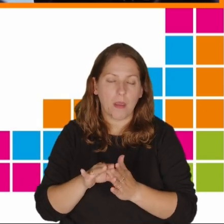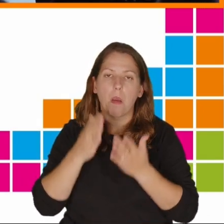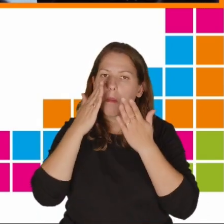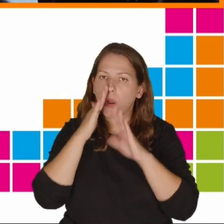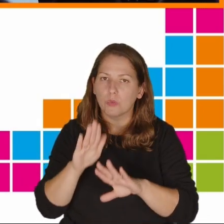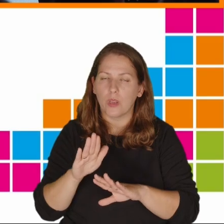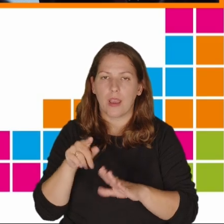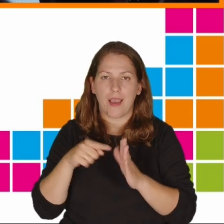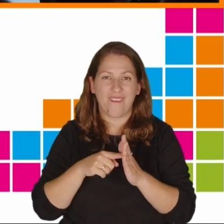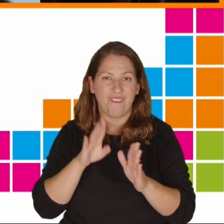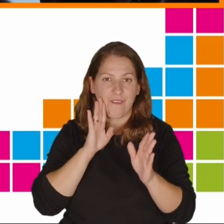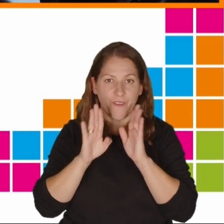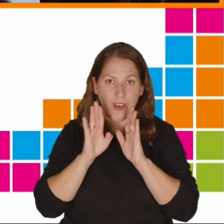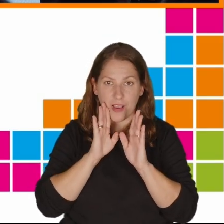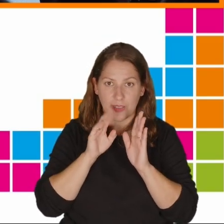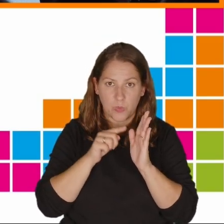że kiedy Facebook